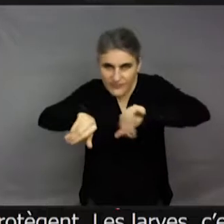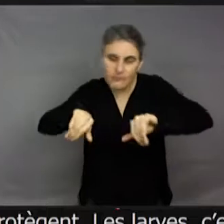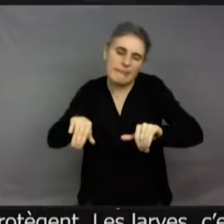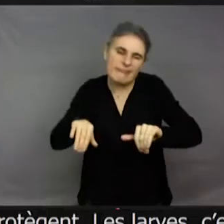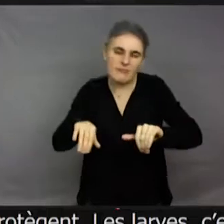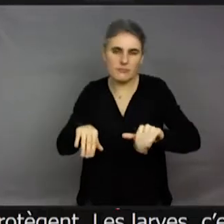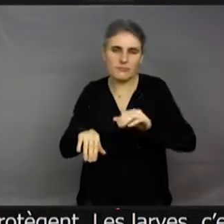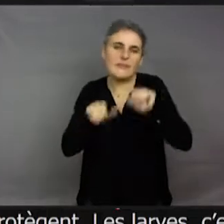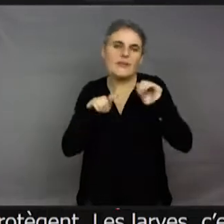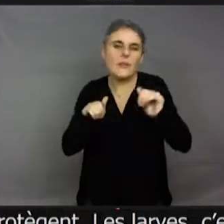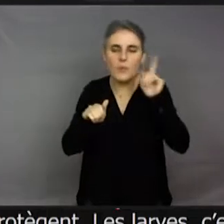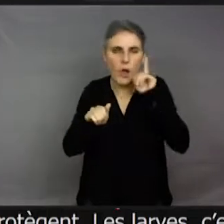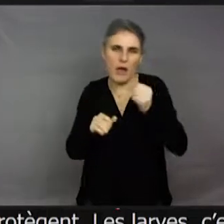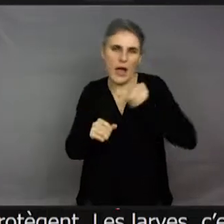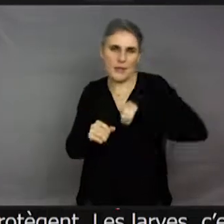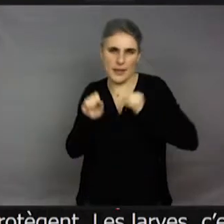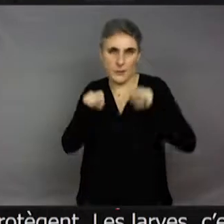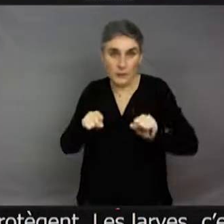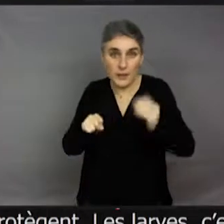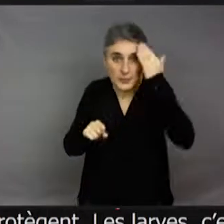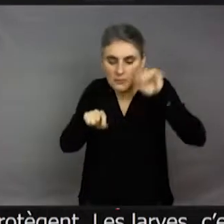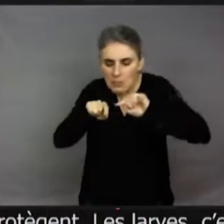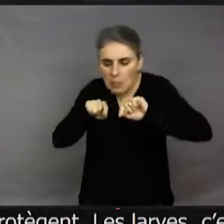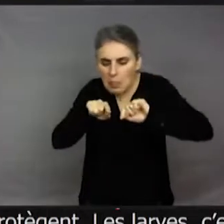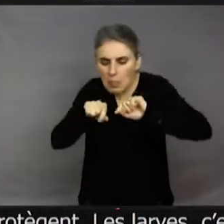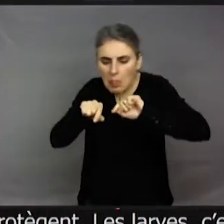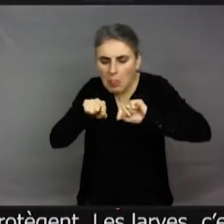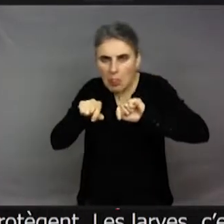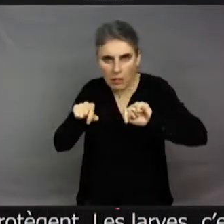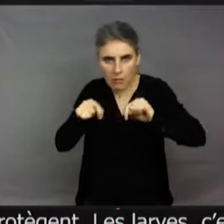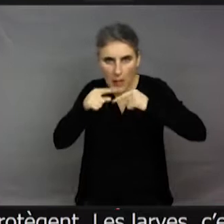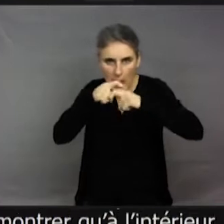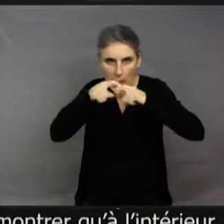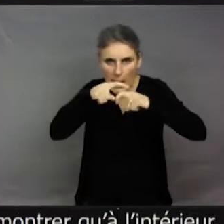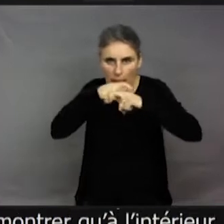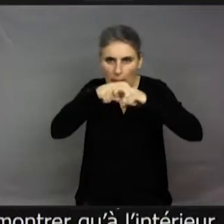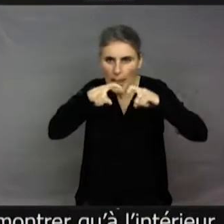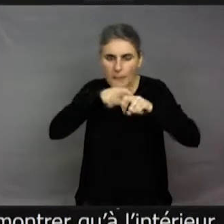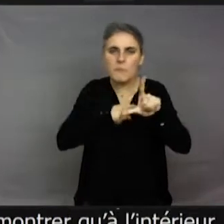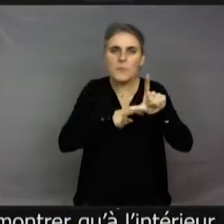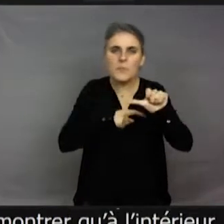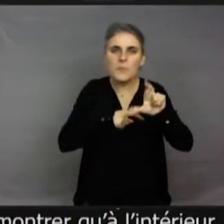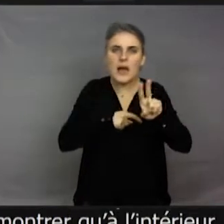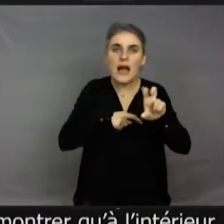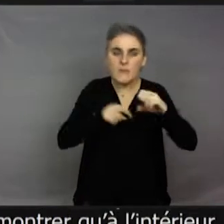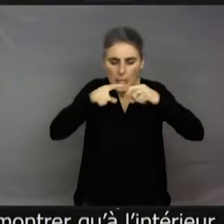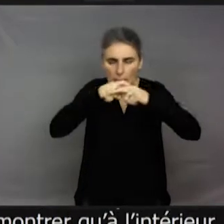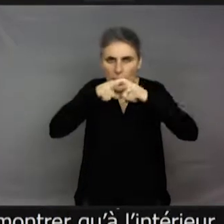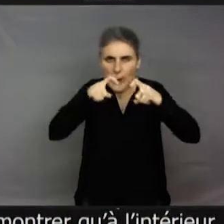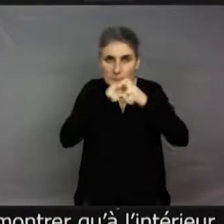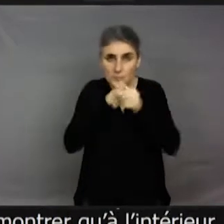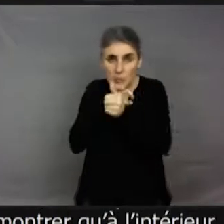insectes où vous découvrez des petites larves à l'intérieur, toutes groupées, des frères et des sœurs. Et elles ont fabriqué ces petites bulles avec